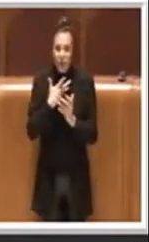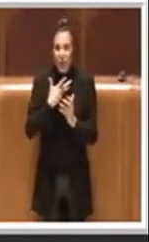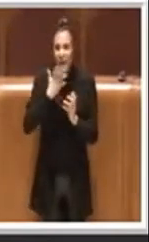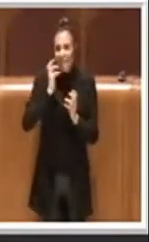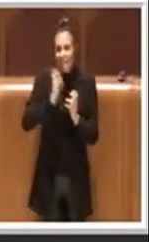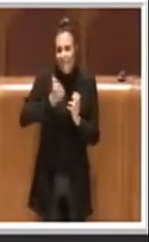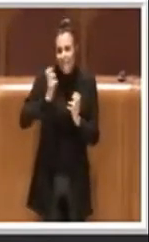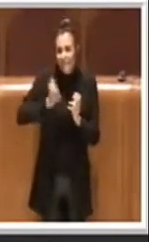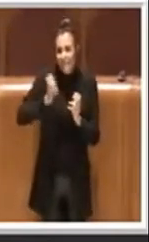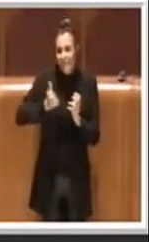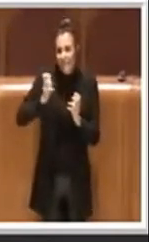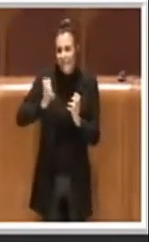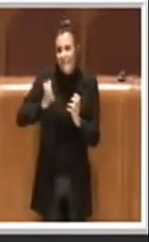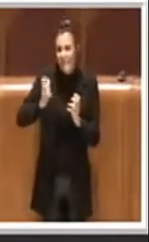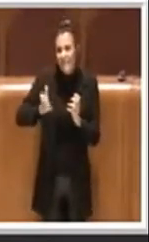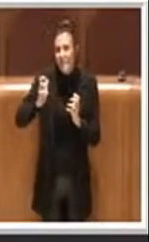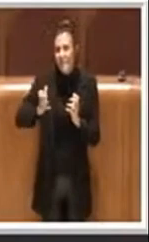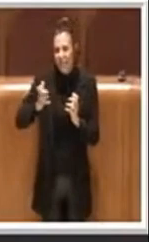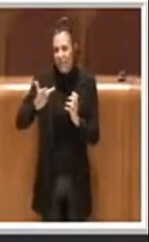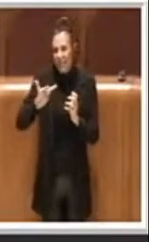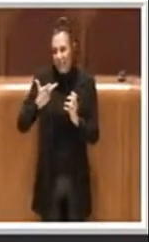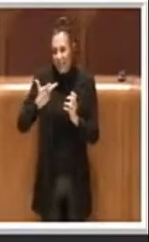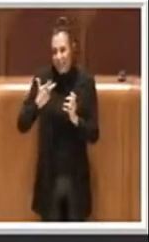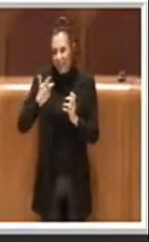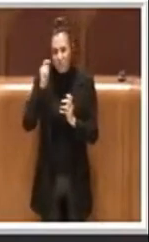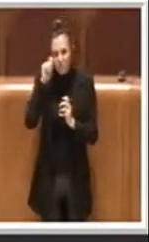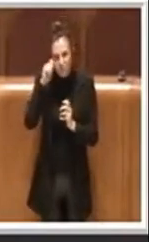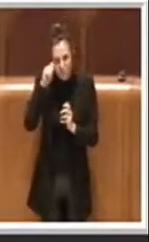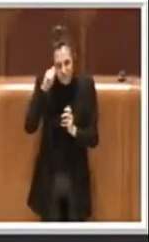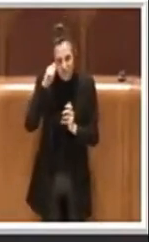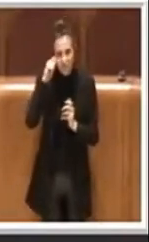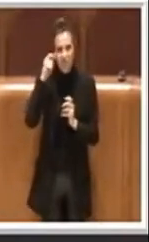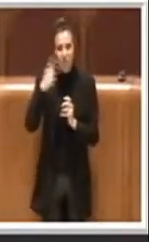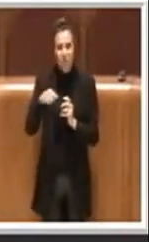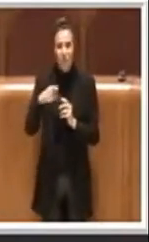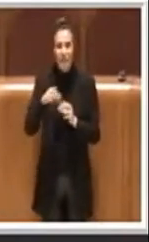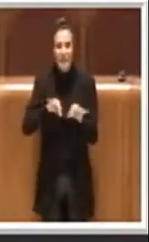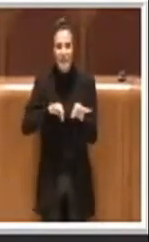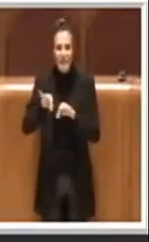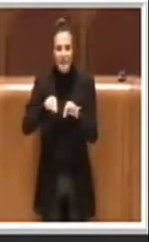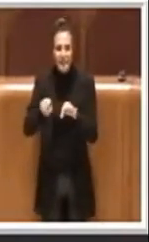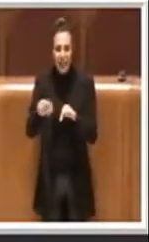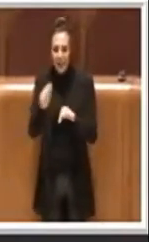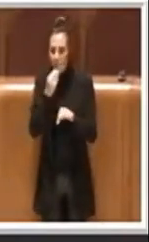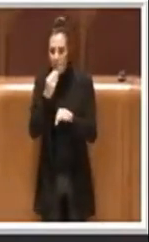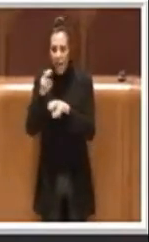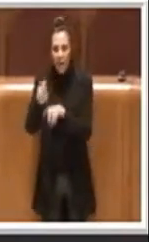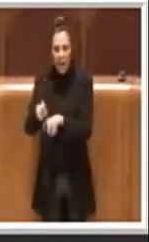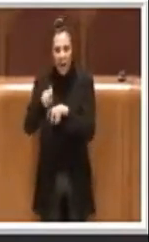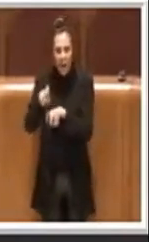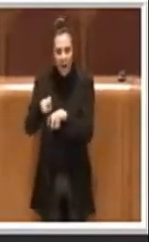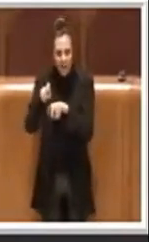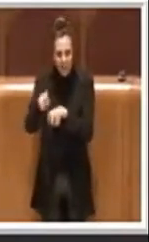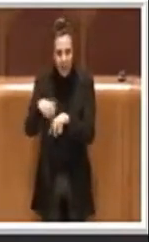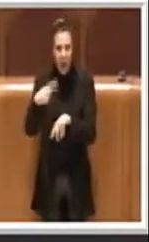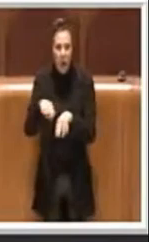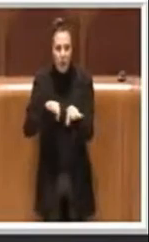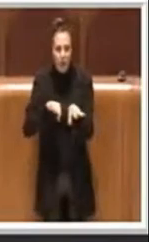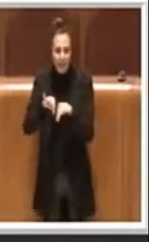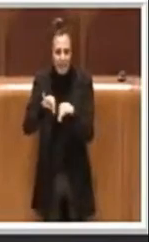lecidi ovviamente sul sistema agroalimentare o comunque sul sistema